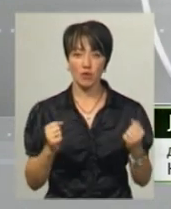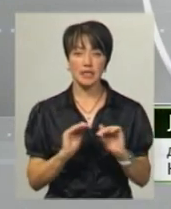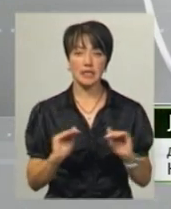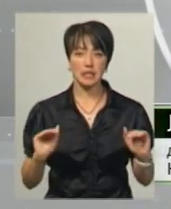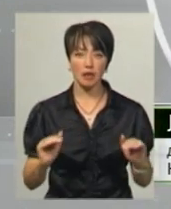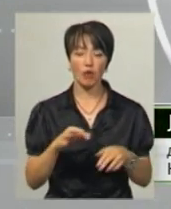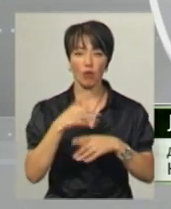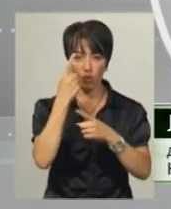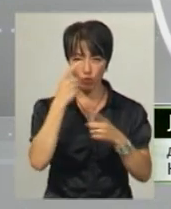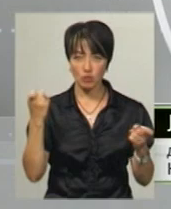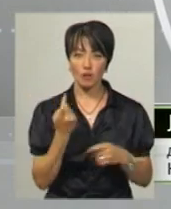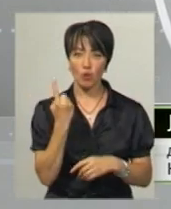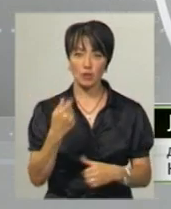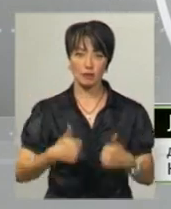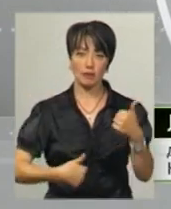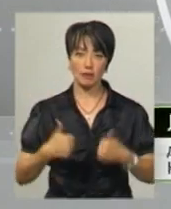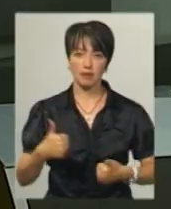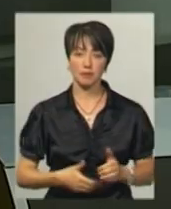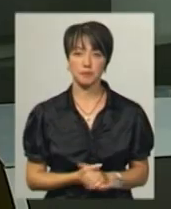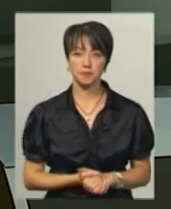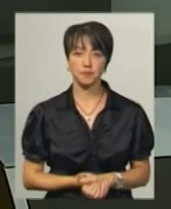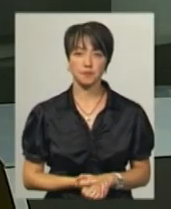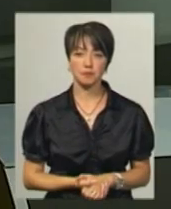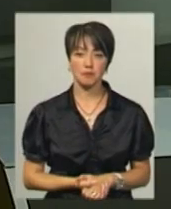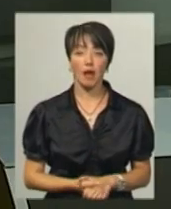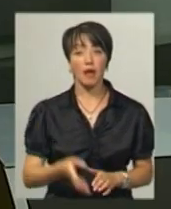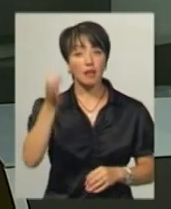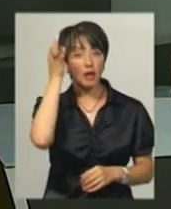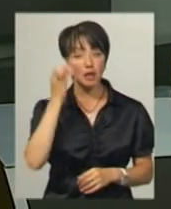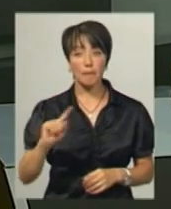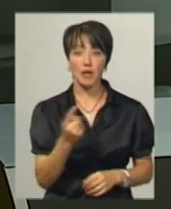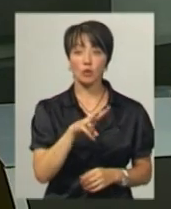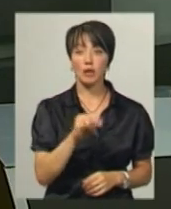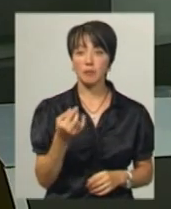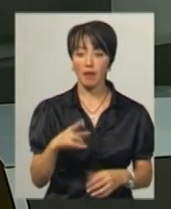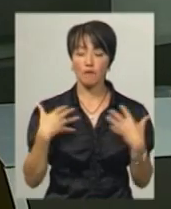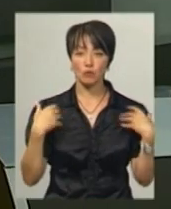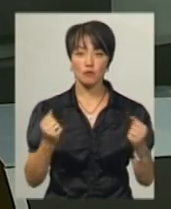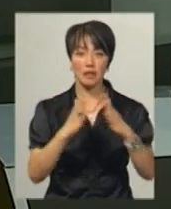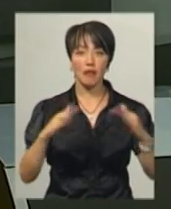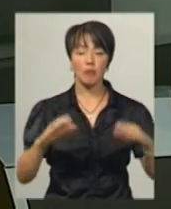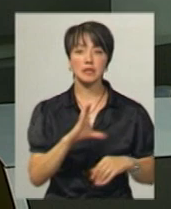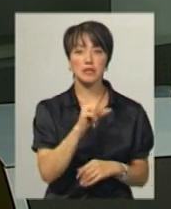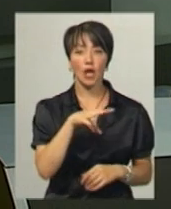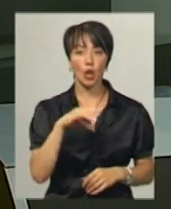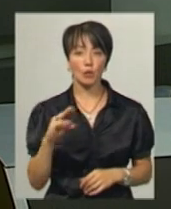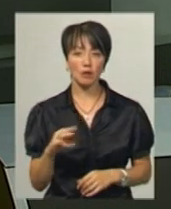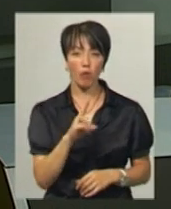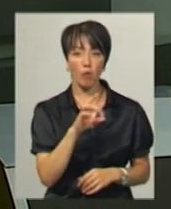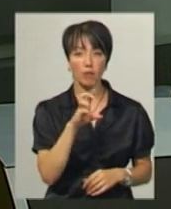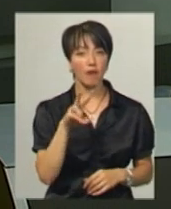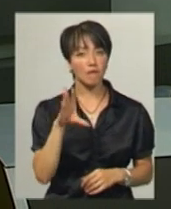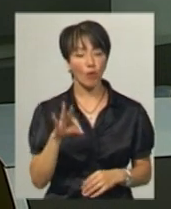дітей, будемо оголошувати ще один тендер». Нагадаю, 1 липня в оздоровчому таборі «Салют» на Коблевському